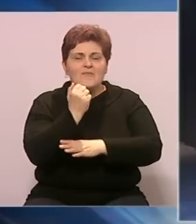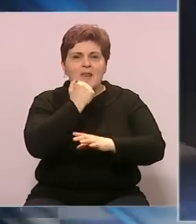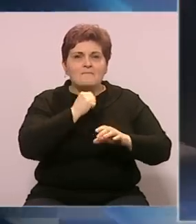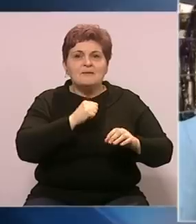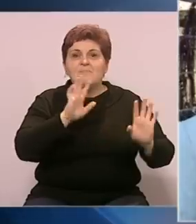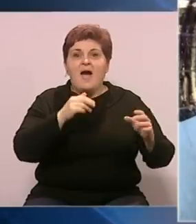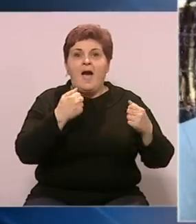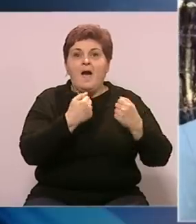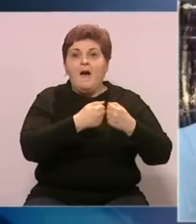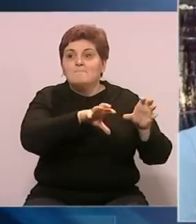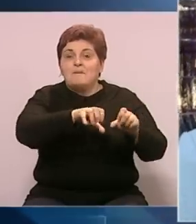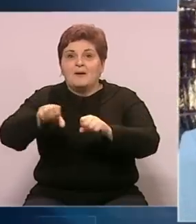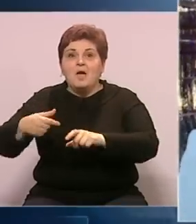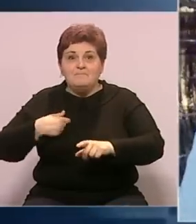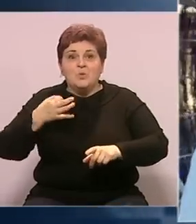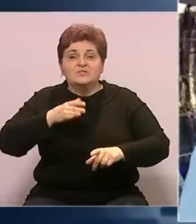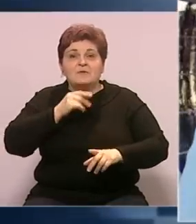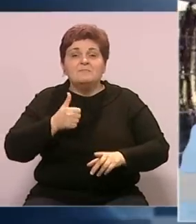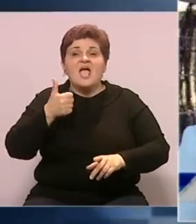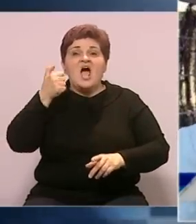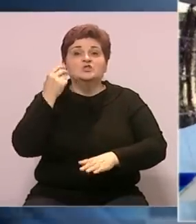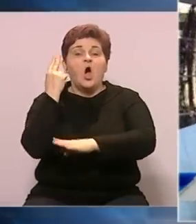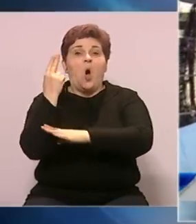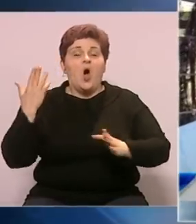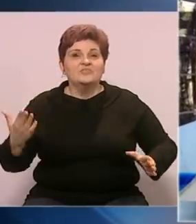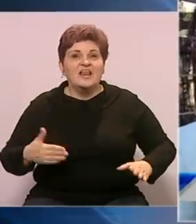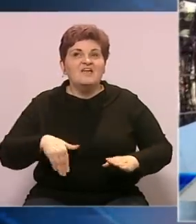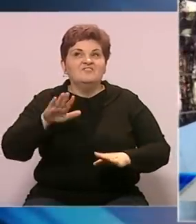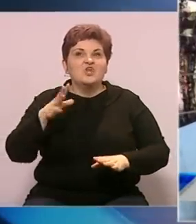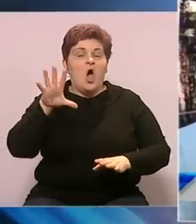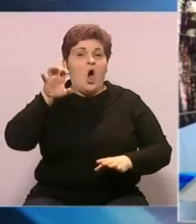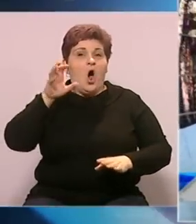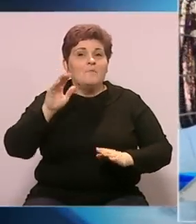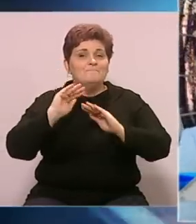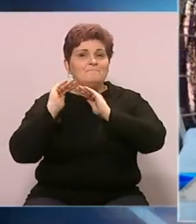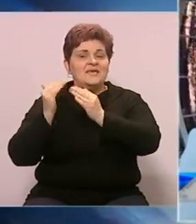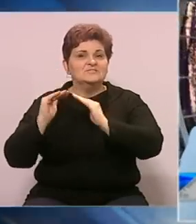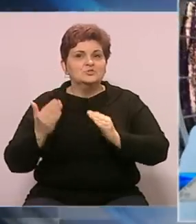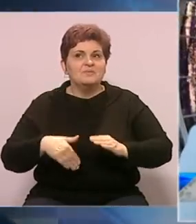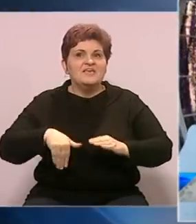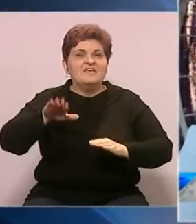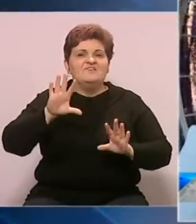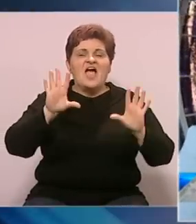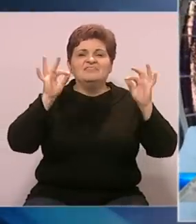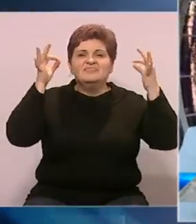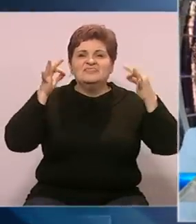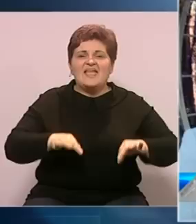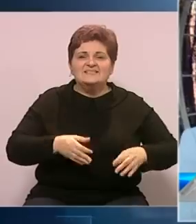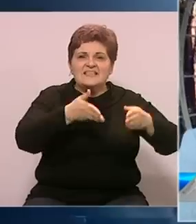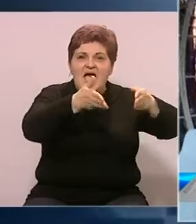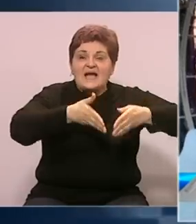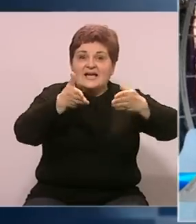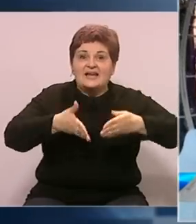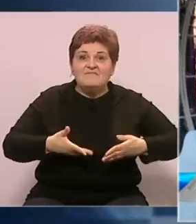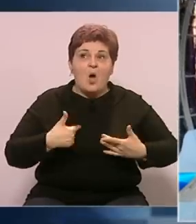popunjeno. Mi u kantonu Sarajevo imamo preko stotinu hotela sa više od 500 soba i više od 10.000 kreveta.